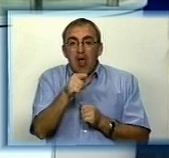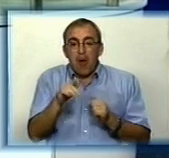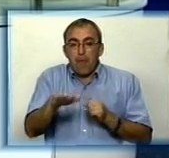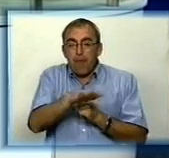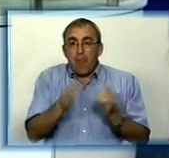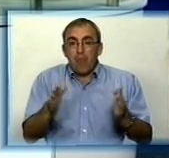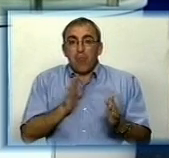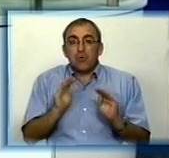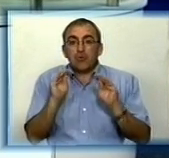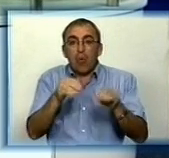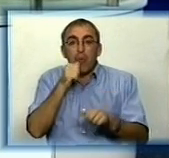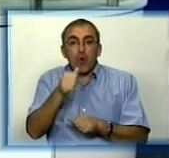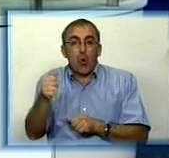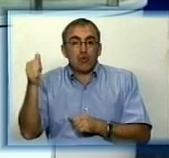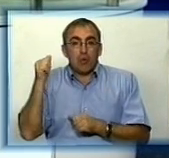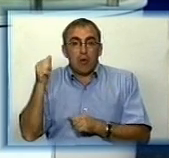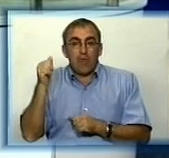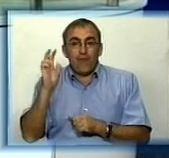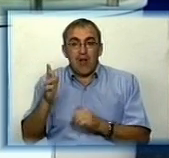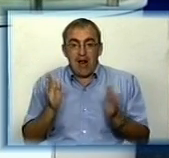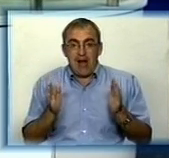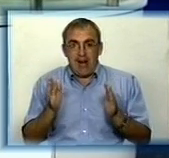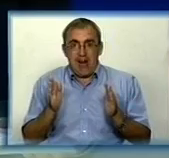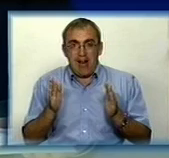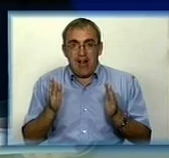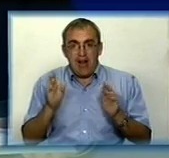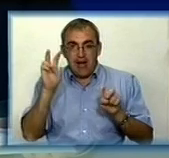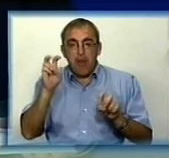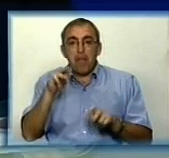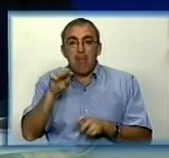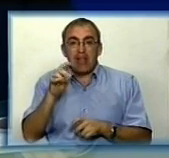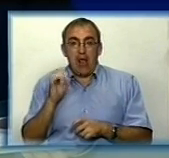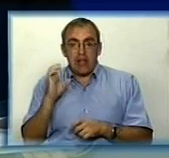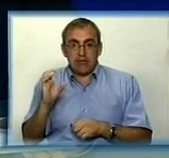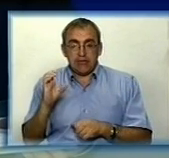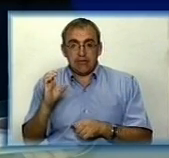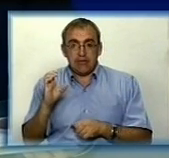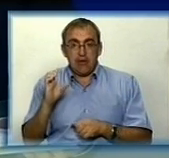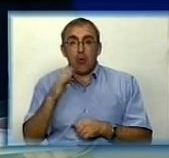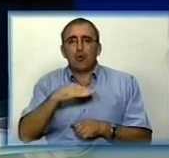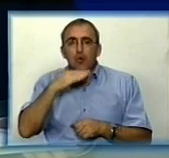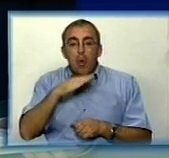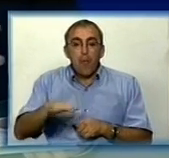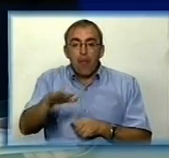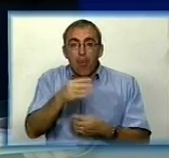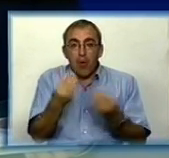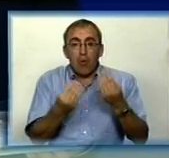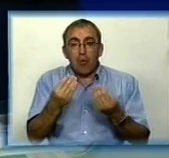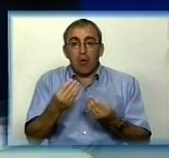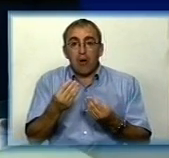ми ставили в рамках проєкта Майданс. Але це будуть достаточні площадки для того, щоб...